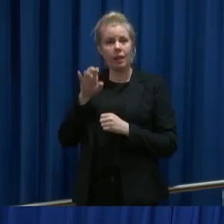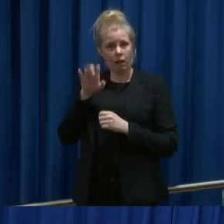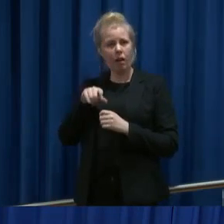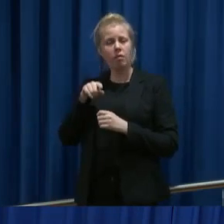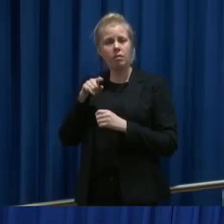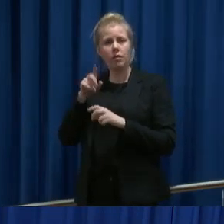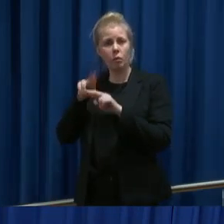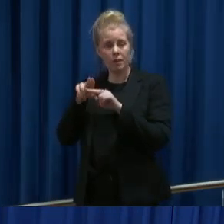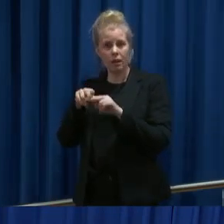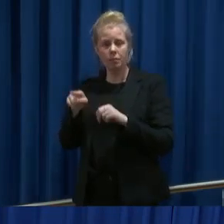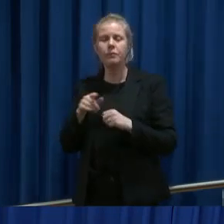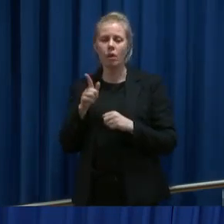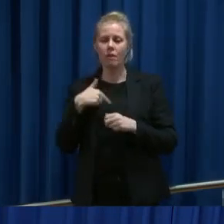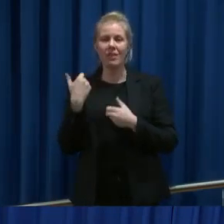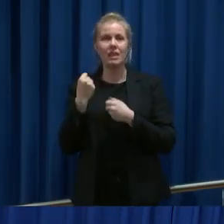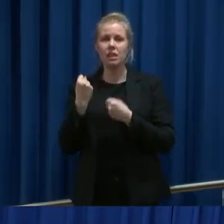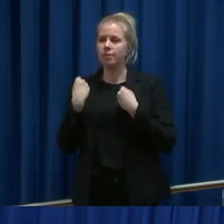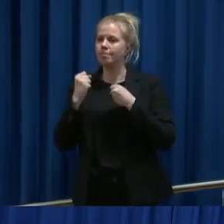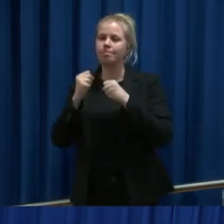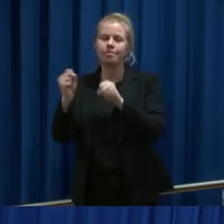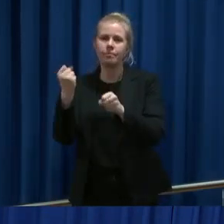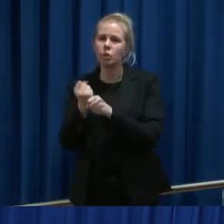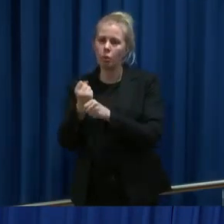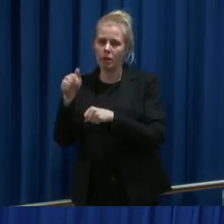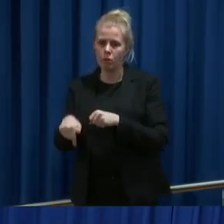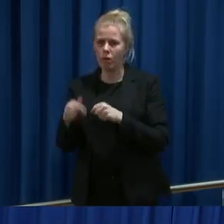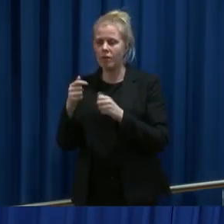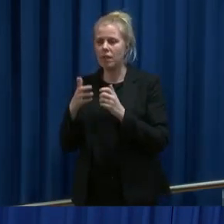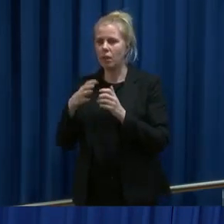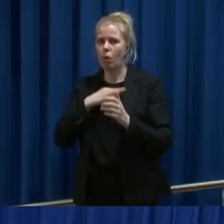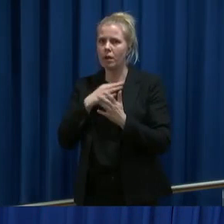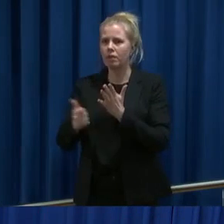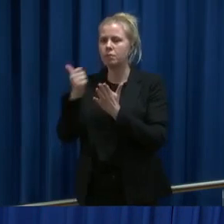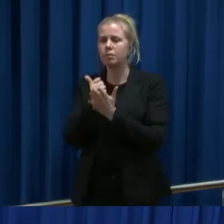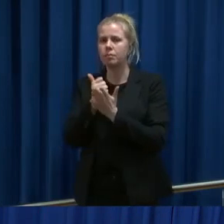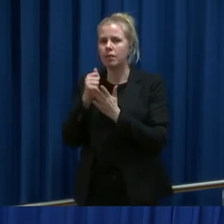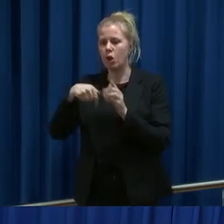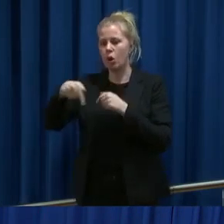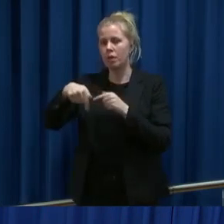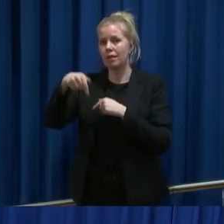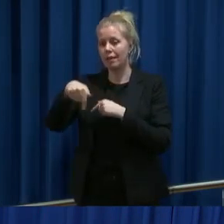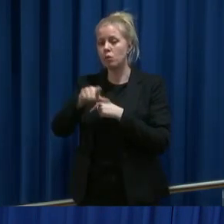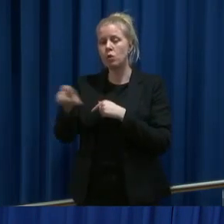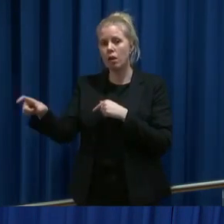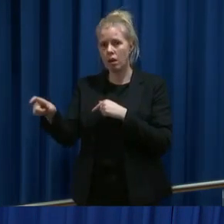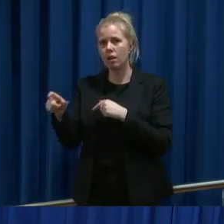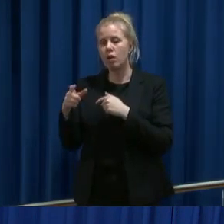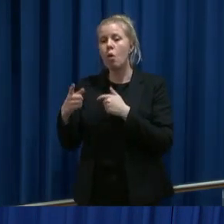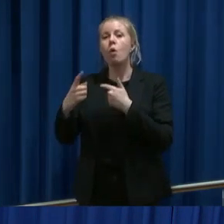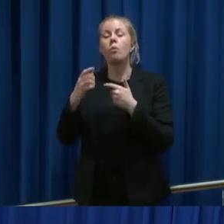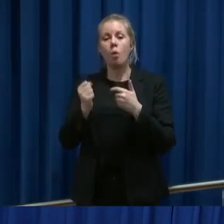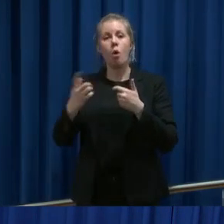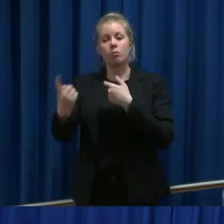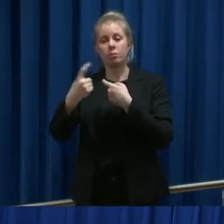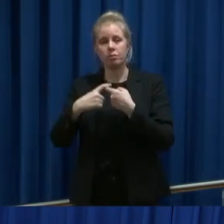Ja, det jobber vi intenst med og vi håper å få det opp i løpet av uka og man logger seg inn